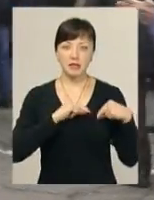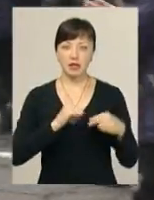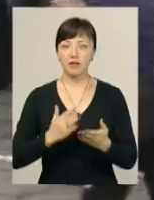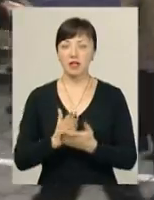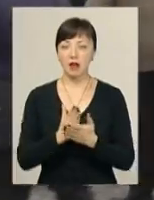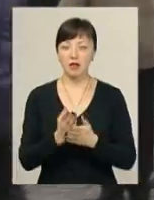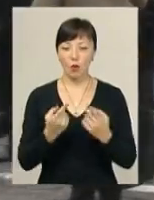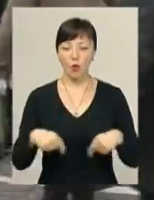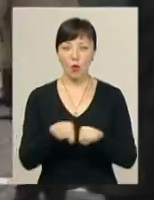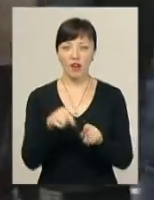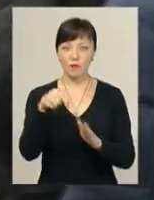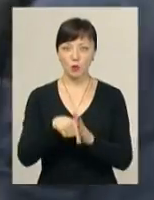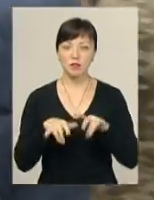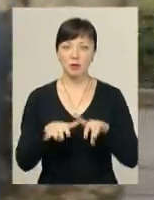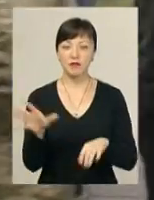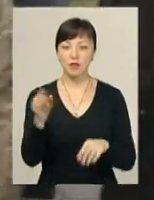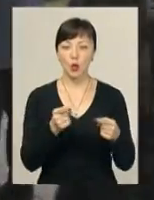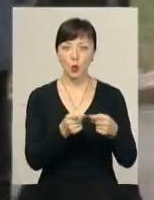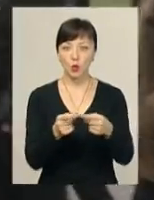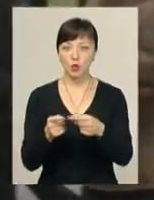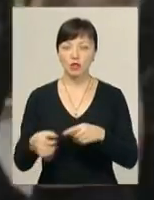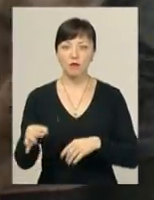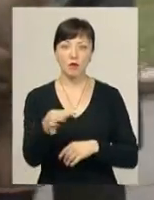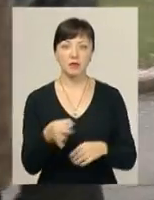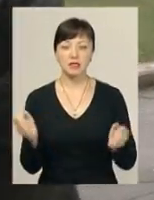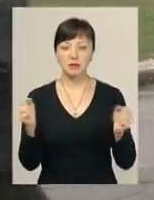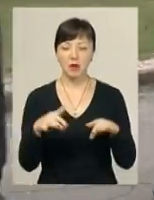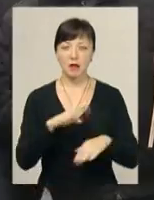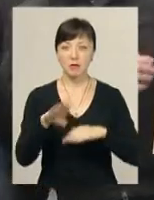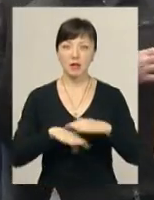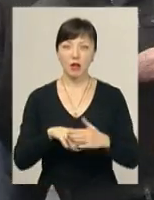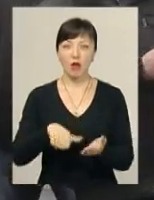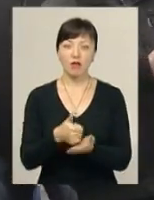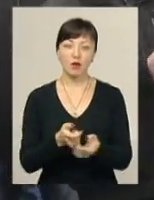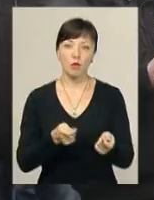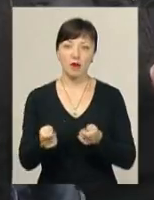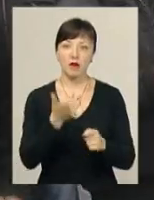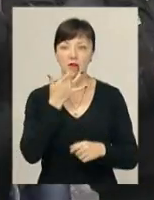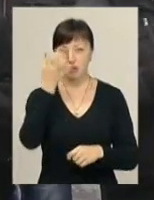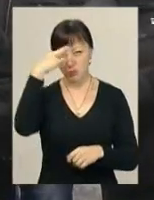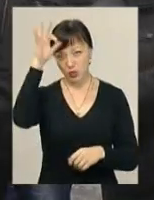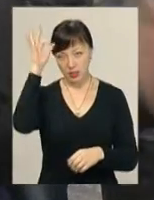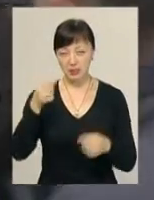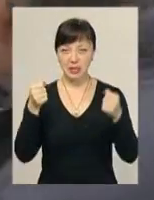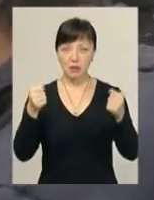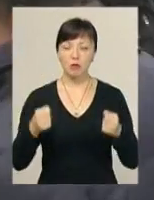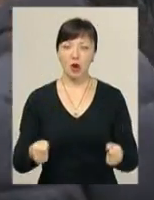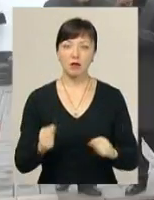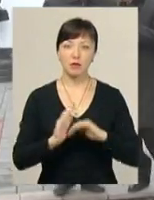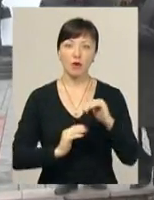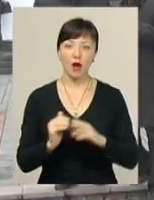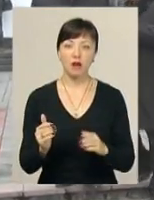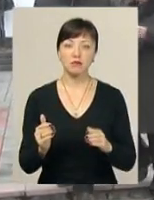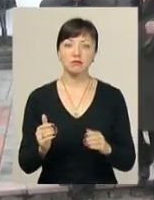ветеранів органів внутрішніх справ з усіх куточків Хмельниччини зібралися під головним управлінням Нацполіції. Із транспарантами в руках вони